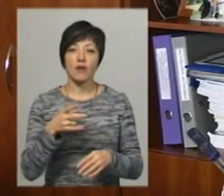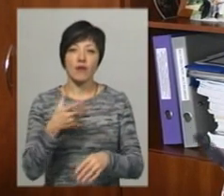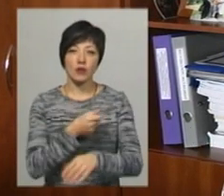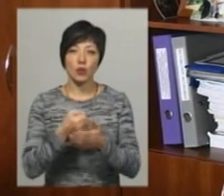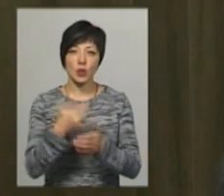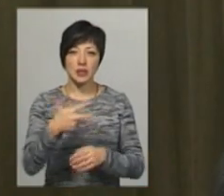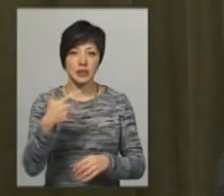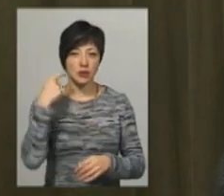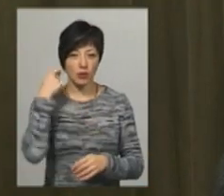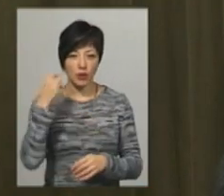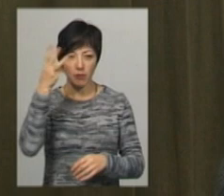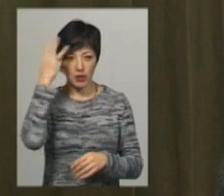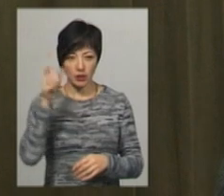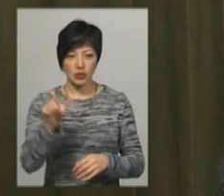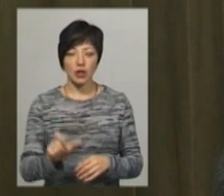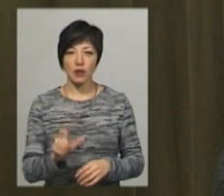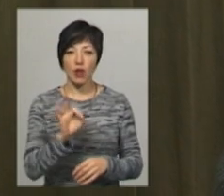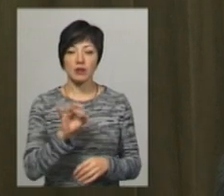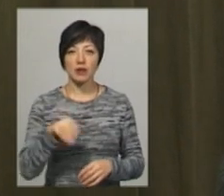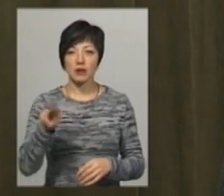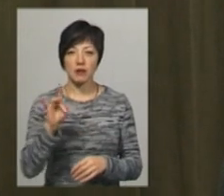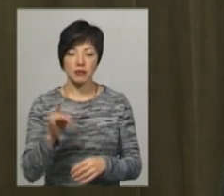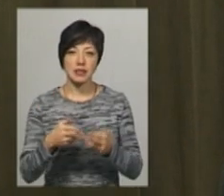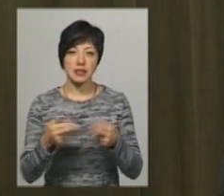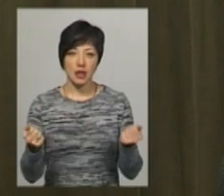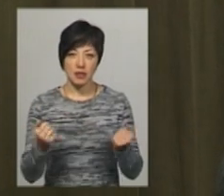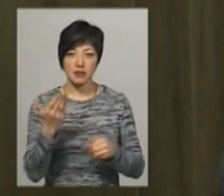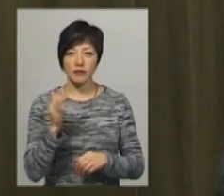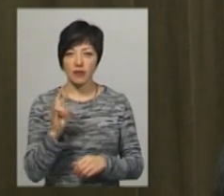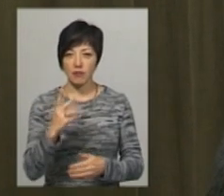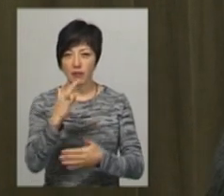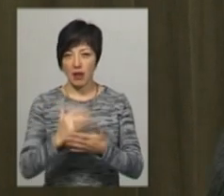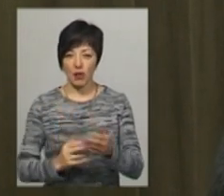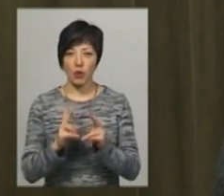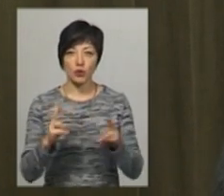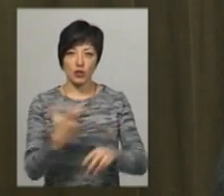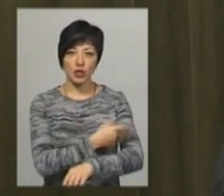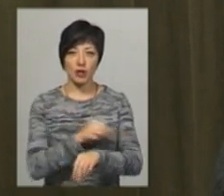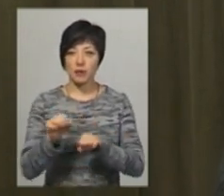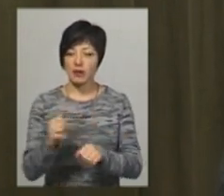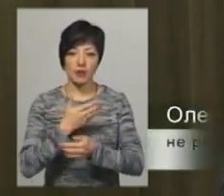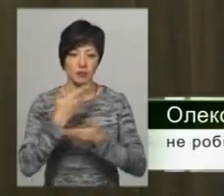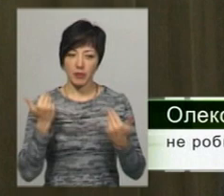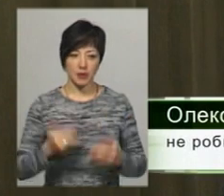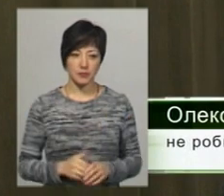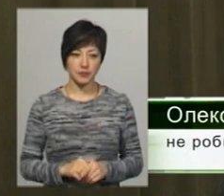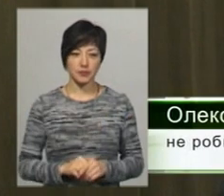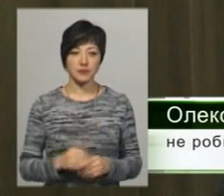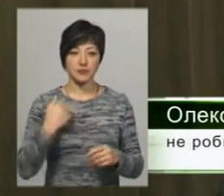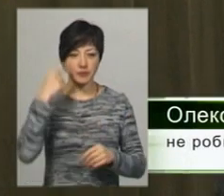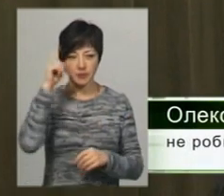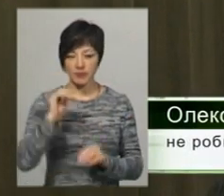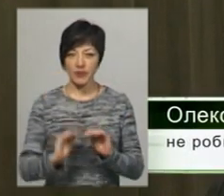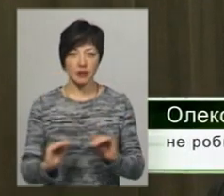людини до 30 років. Хмельничанин Олександр Крентовський зізнається, він у переліку тих, хто щеплення не має. Наскільки я знаю, в